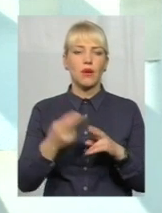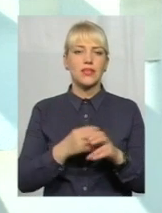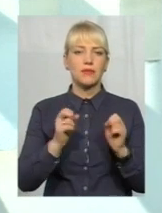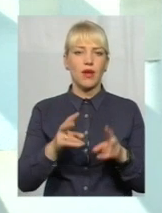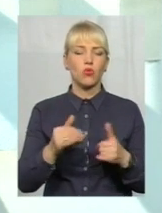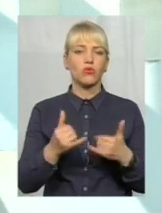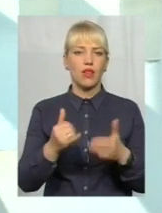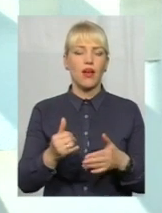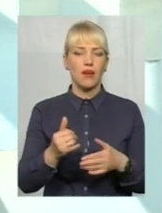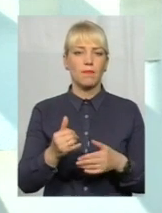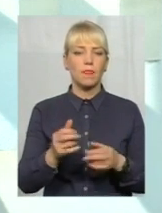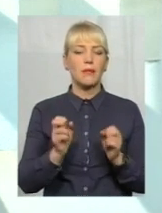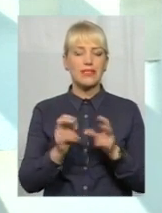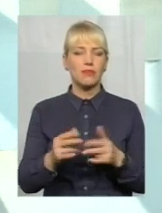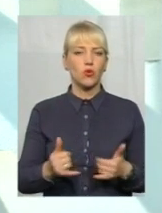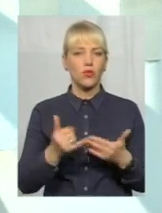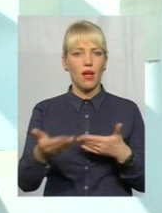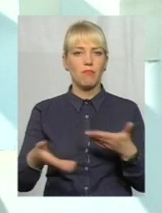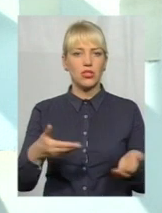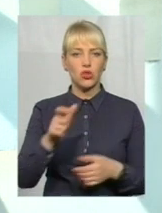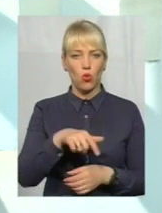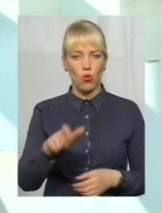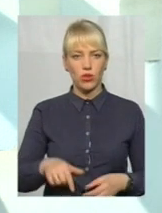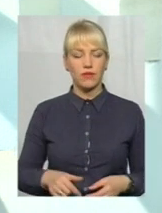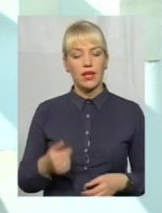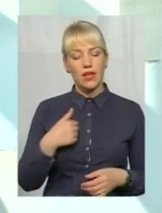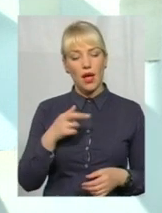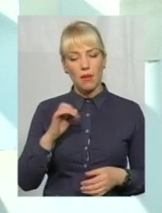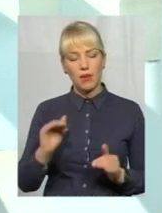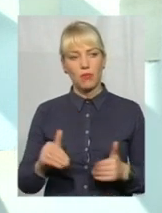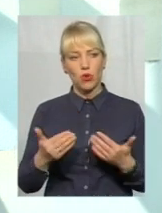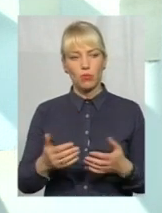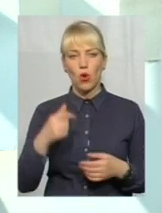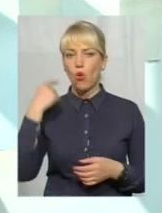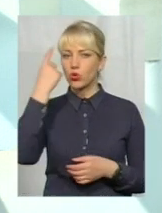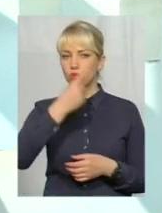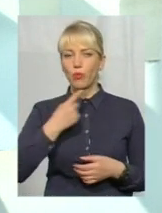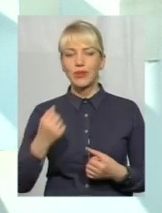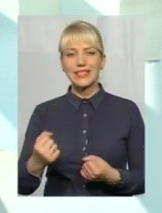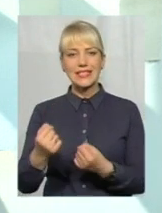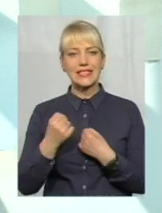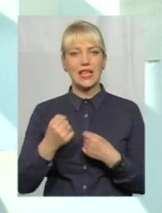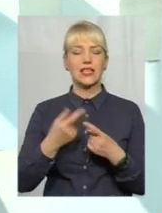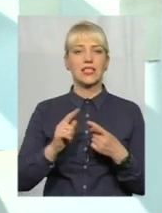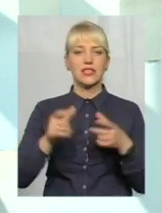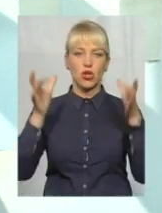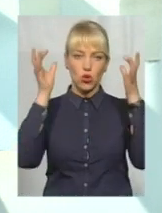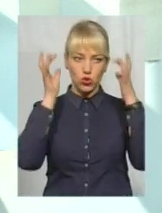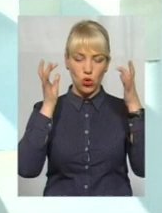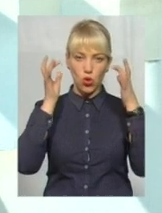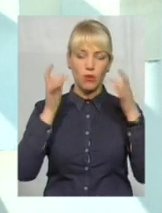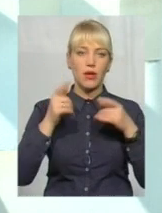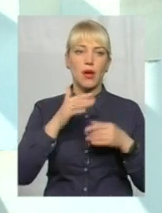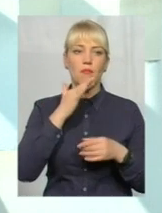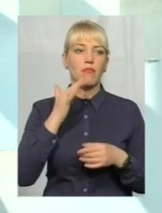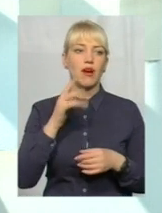Я би порадив, звичайно, захист, особистий захист, це шоломе, тому що багато хто не задумується. А для